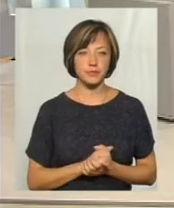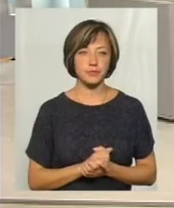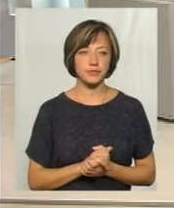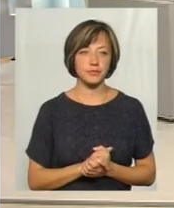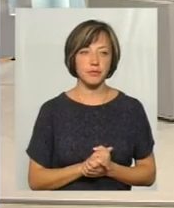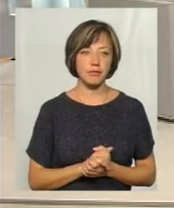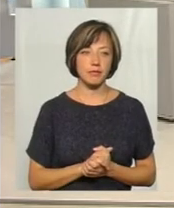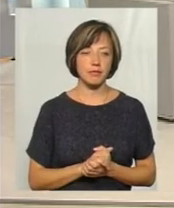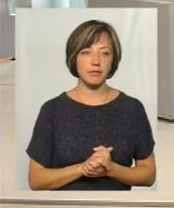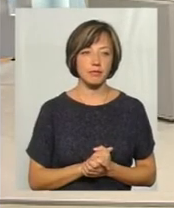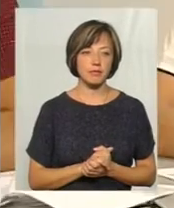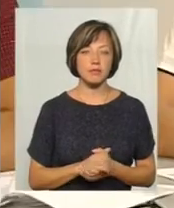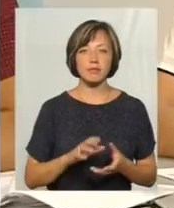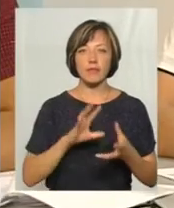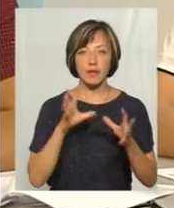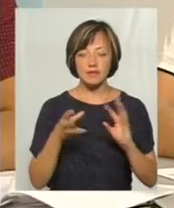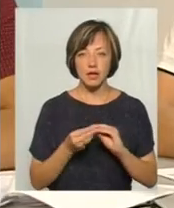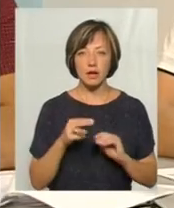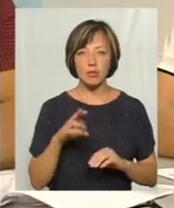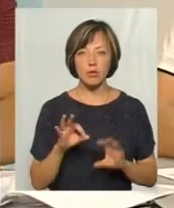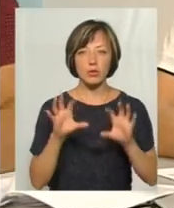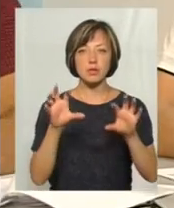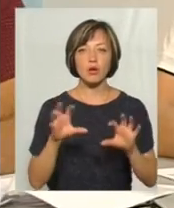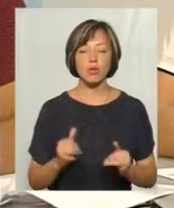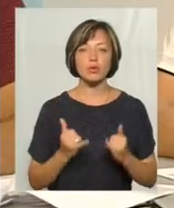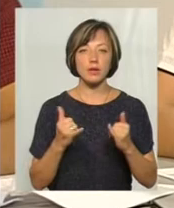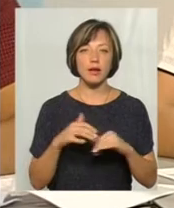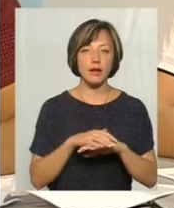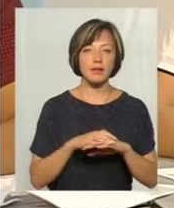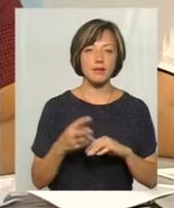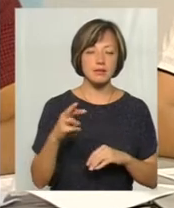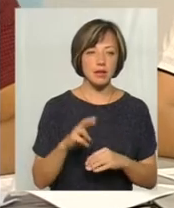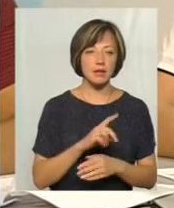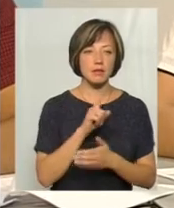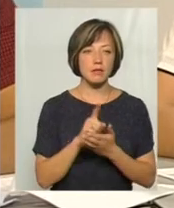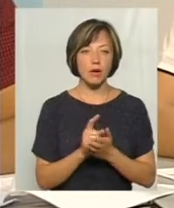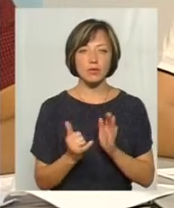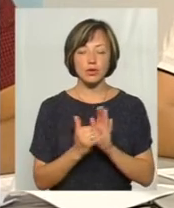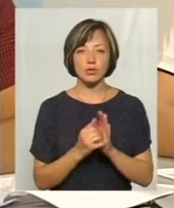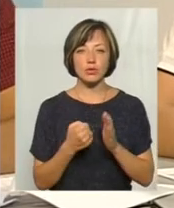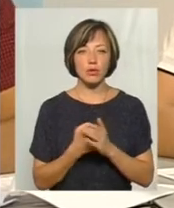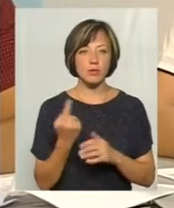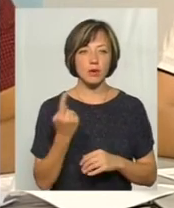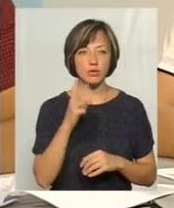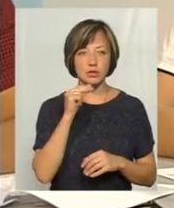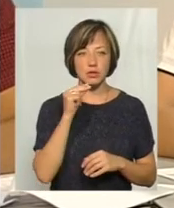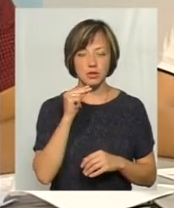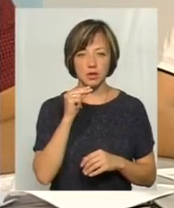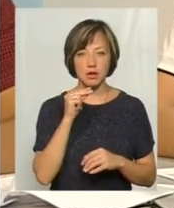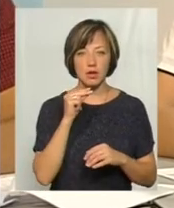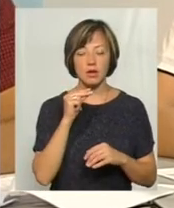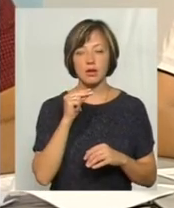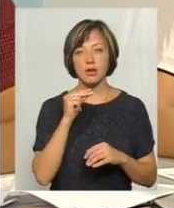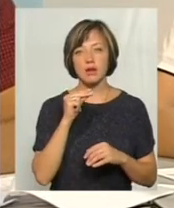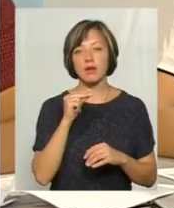Ну, взагалі, по закону для населення ми маємо їх встановити до 1-го числа 8-го місяця